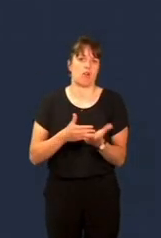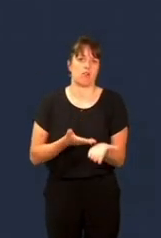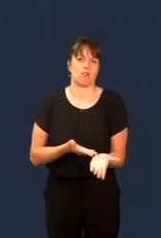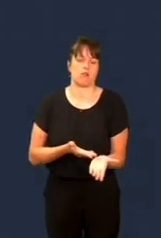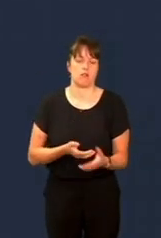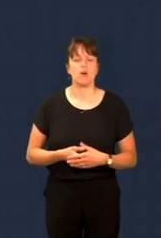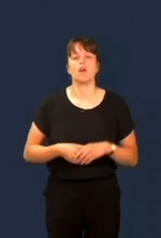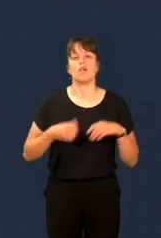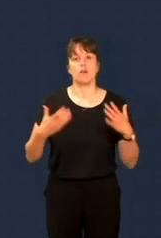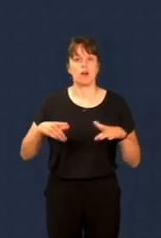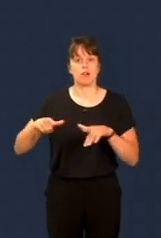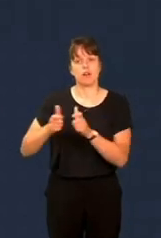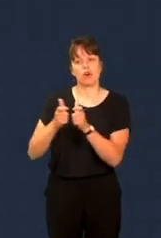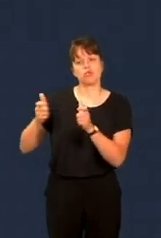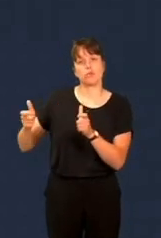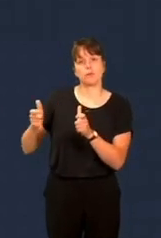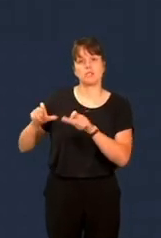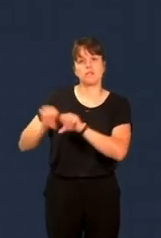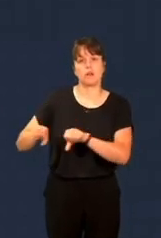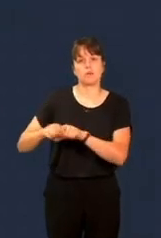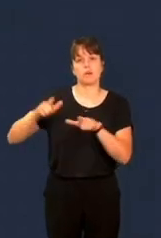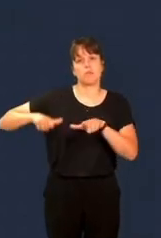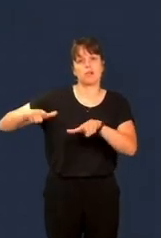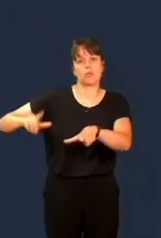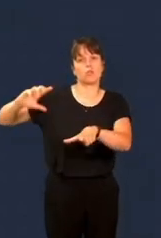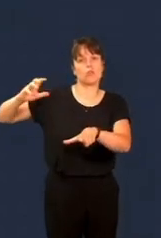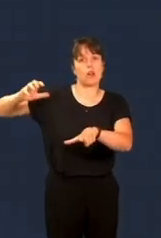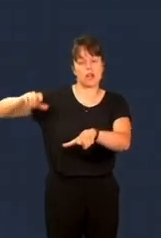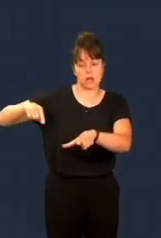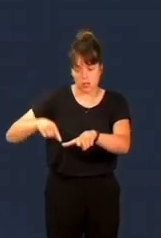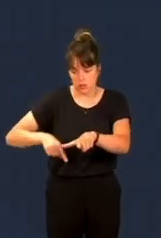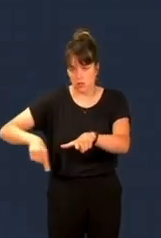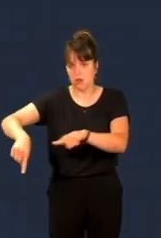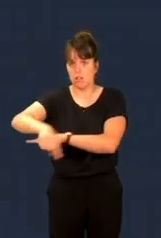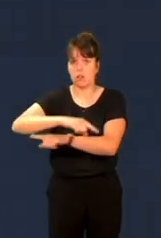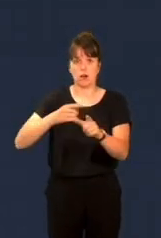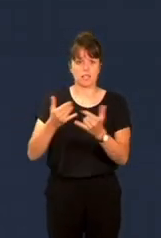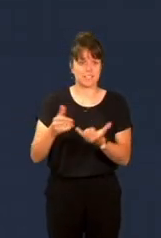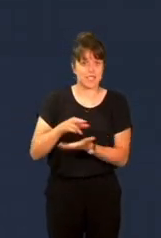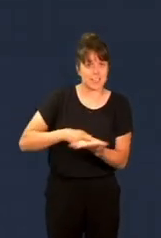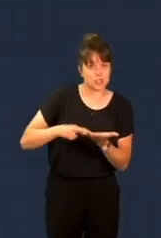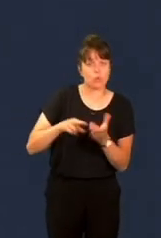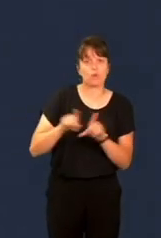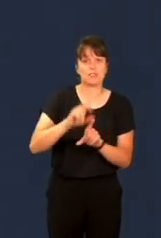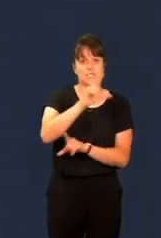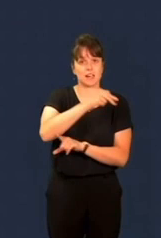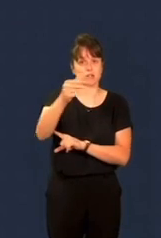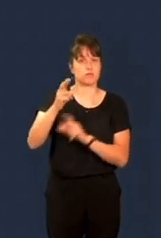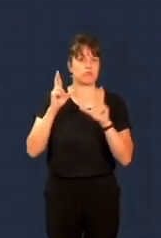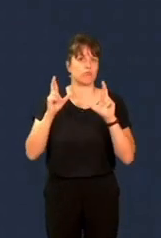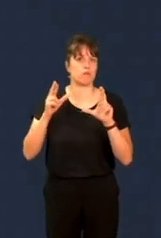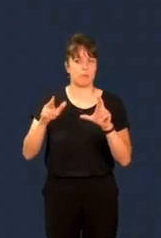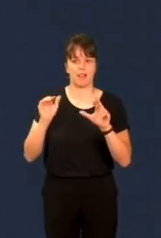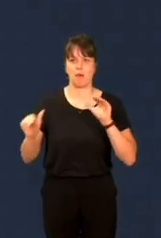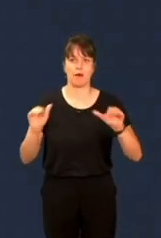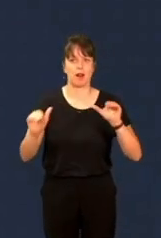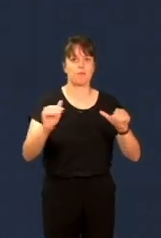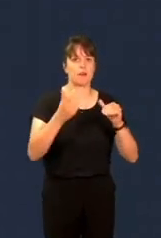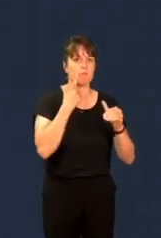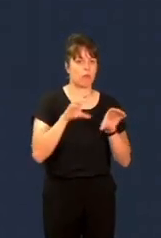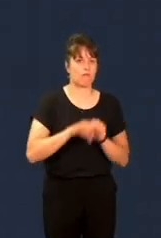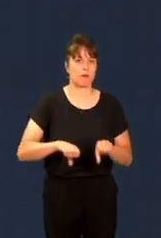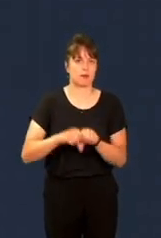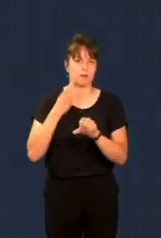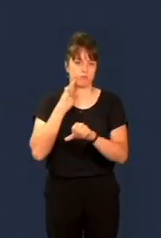fabricants de panneaux photovoltaïques de notre région et nationaux seront mis largement à contribution pour la réalisation de votre plan,